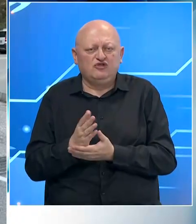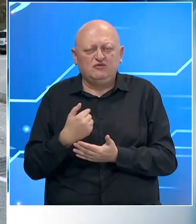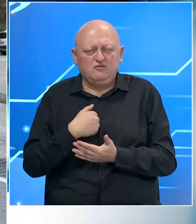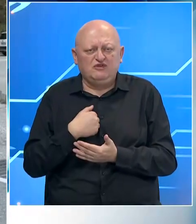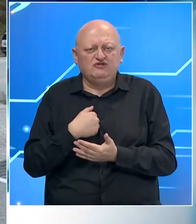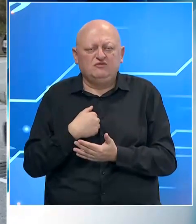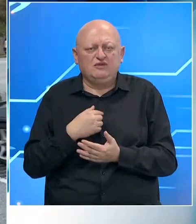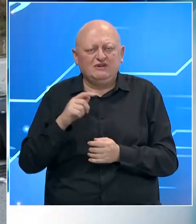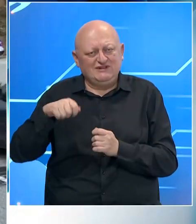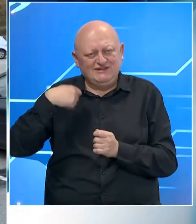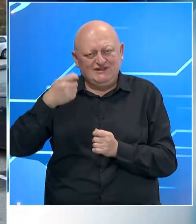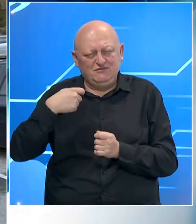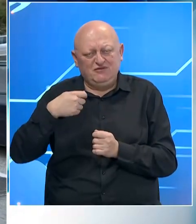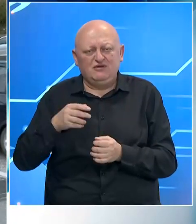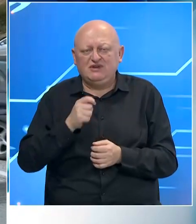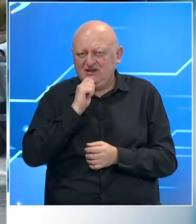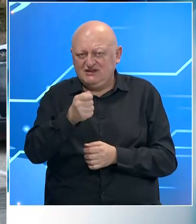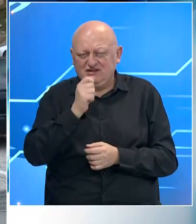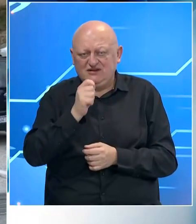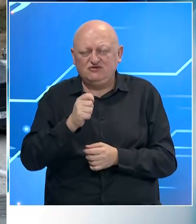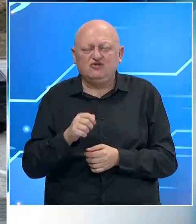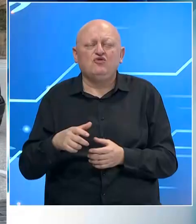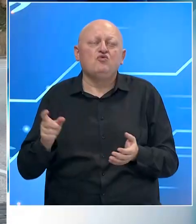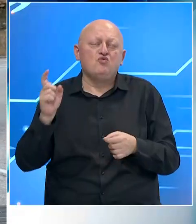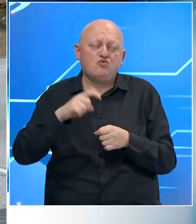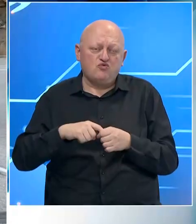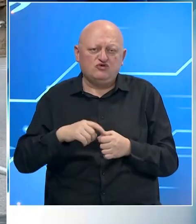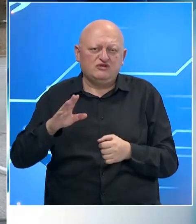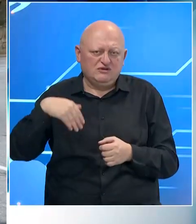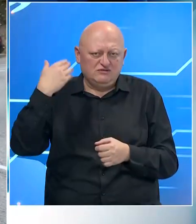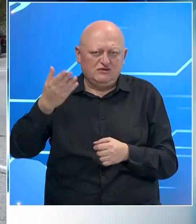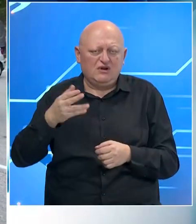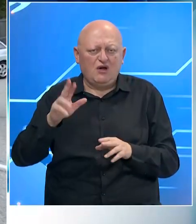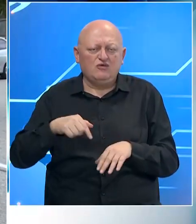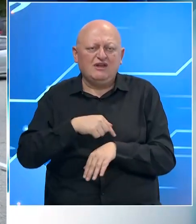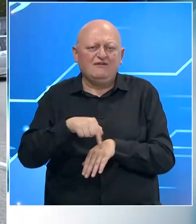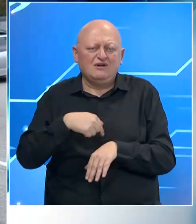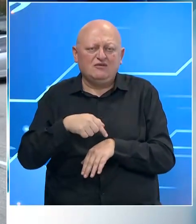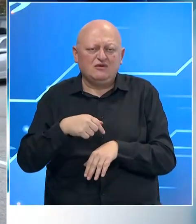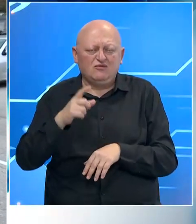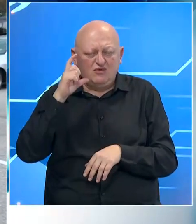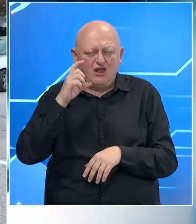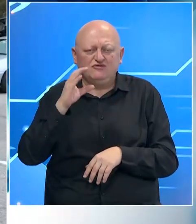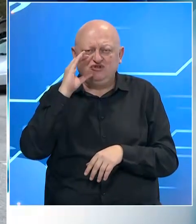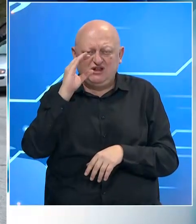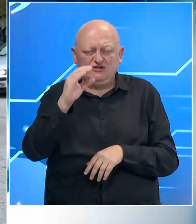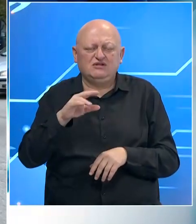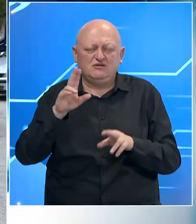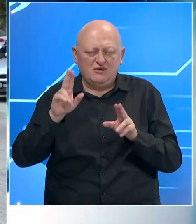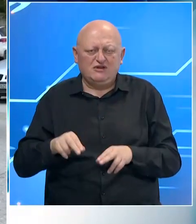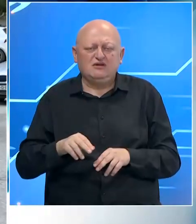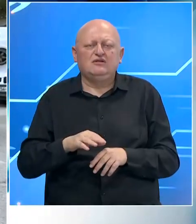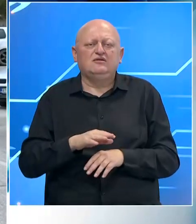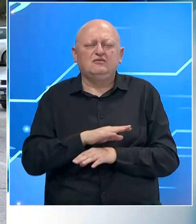snimiti izjavu, uključiti se nešto kasnije, ako bude vremena, uglavnom gledaoci će moći